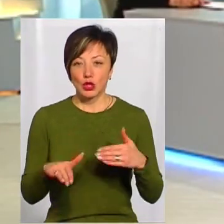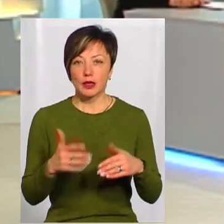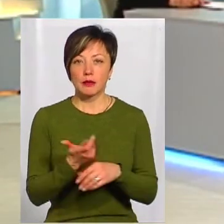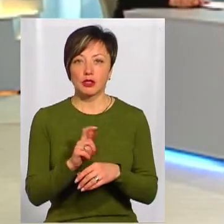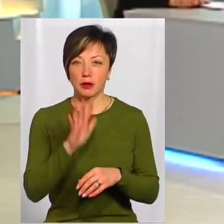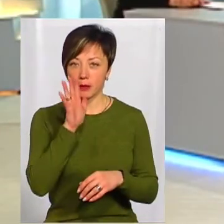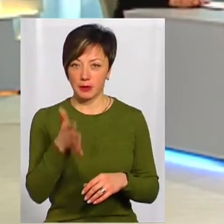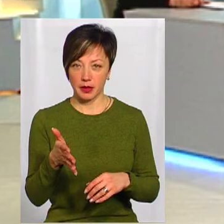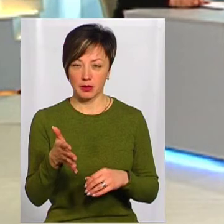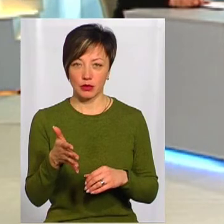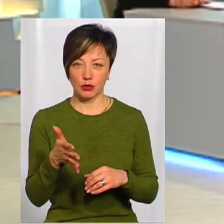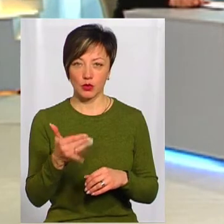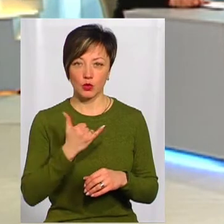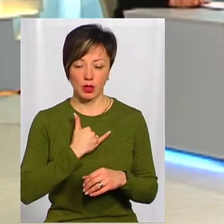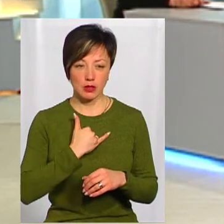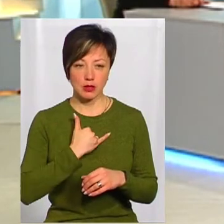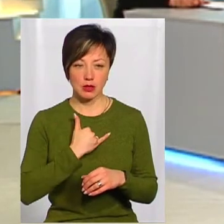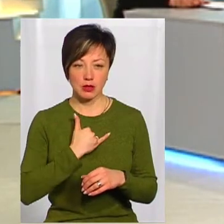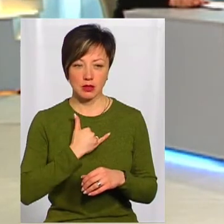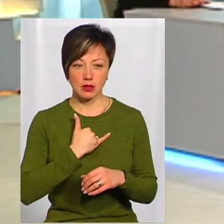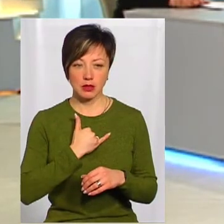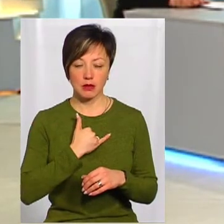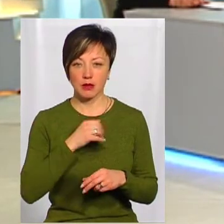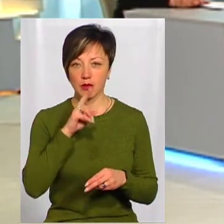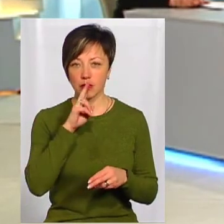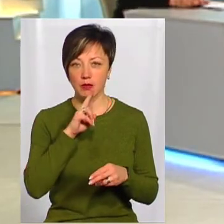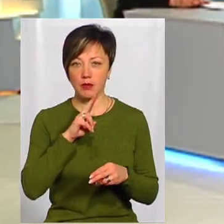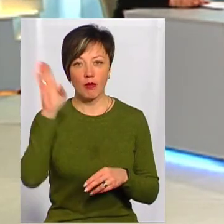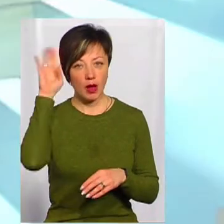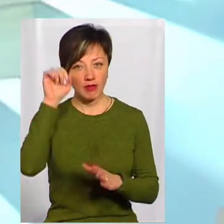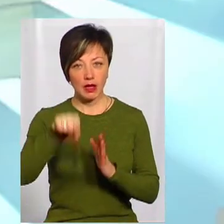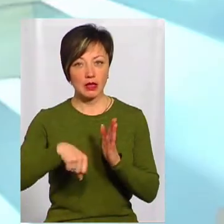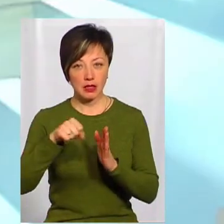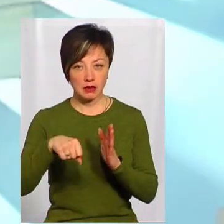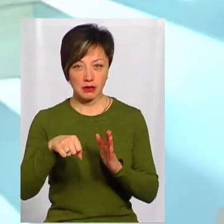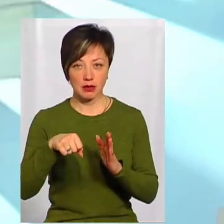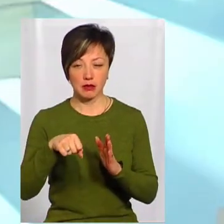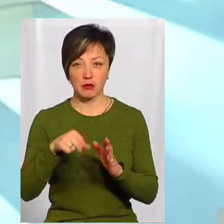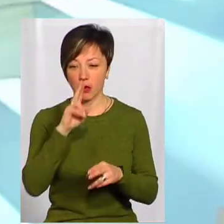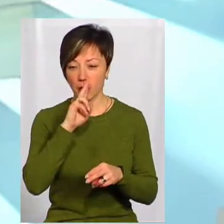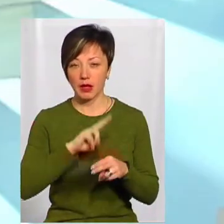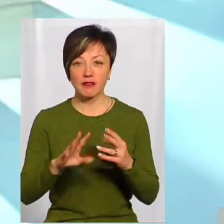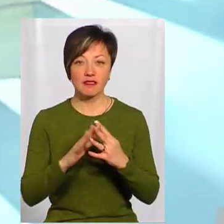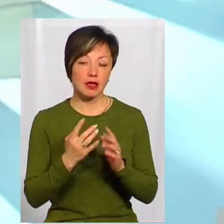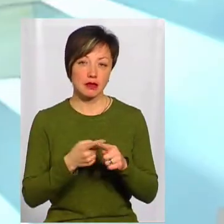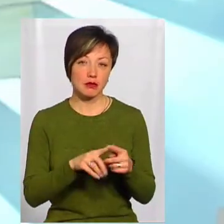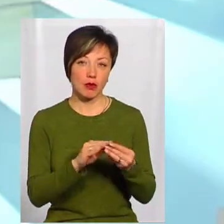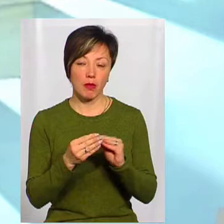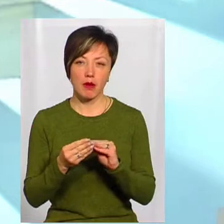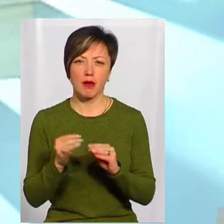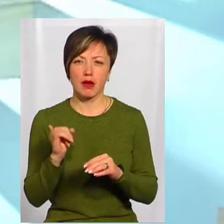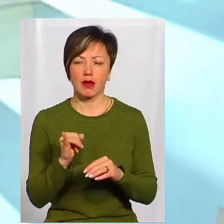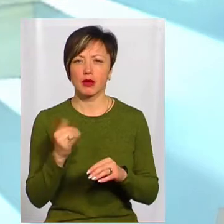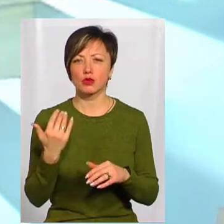в нас не лише річки пропадають, в нас вода в Криницяк пропадає, і в селах це вже є проблема. І